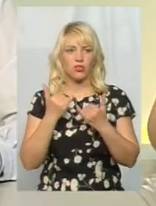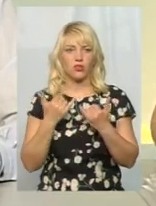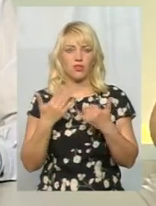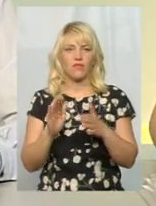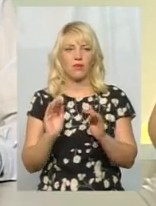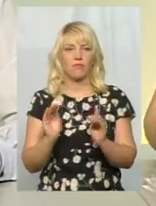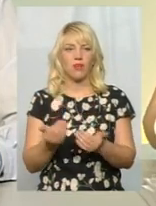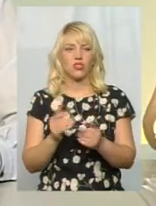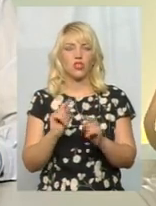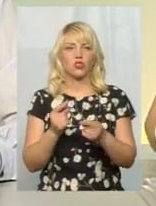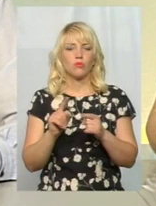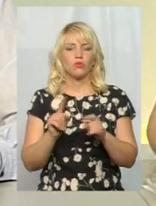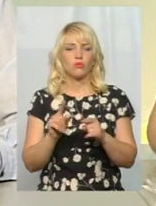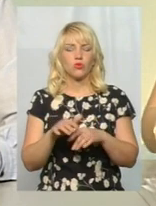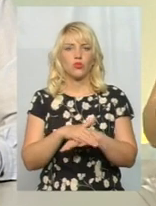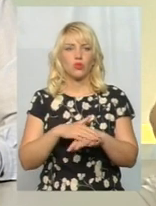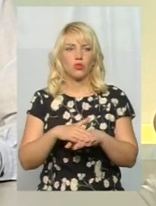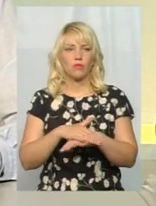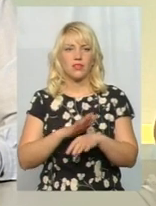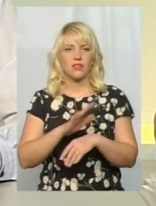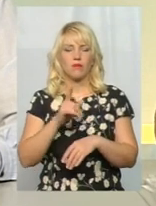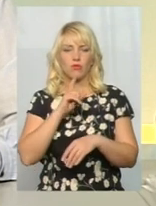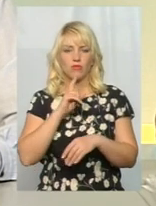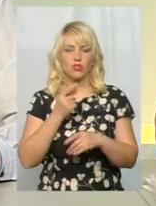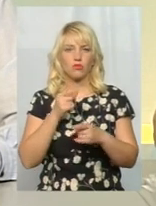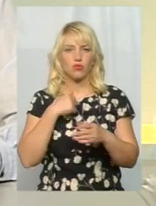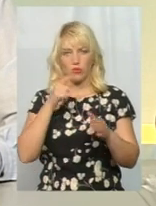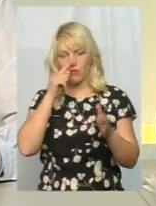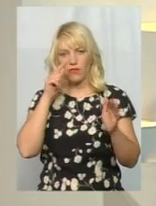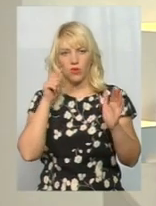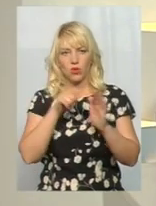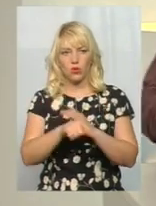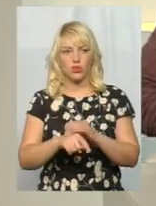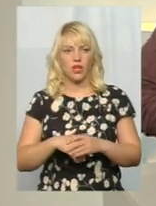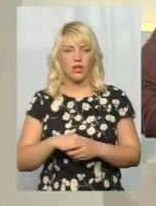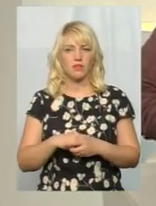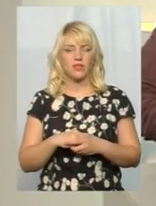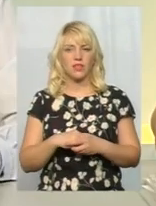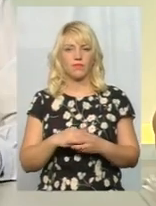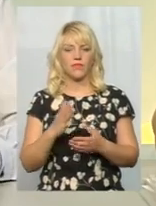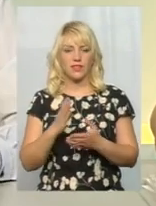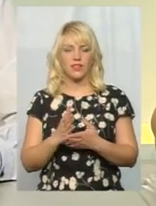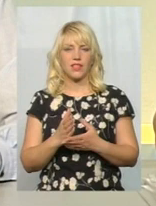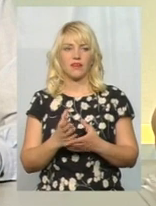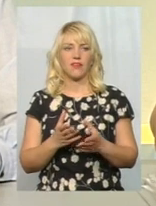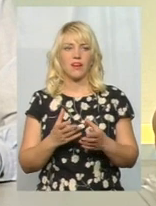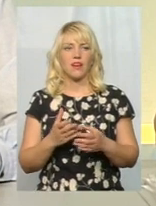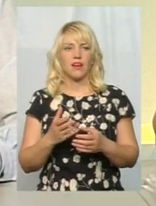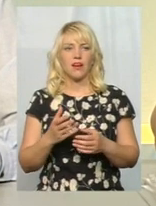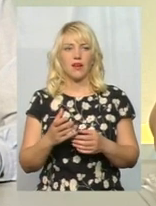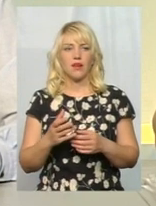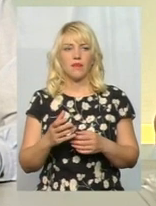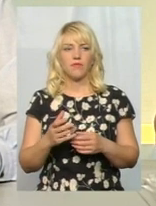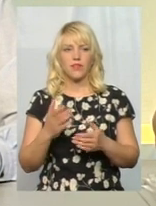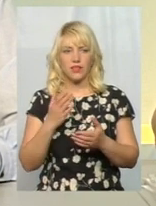чому? Тому що громадськість не вивчить, тому що ми втручаємося. Тобто якраз є важлі, важлі маніпуляції є